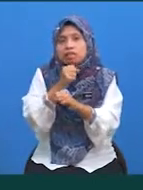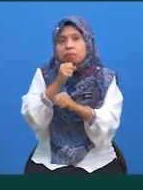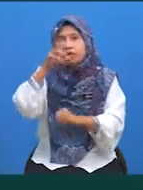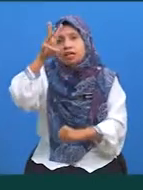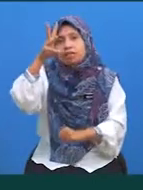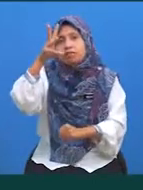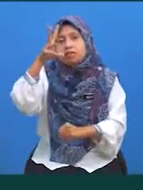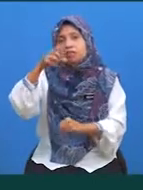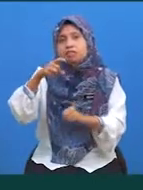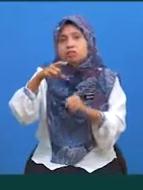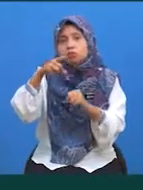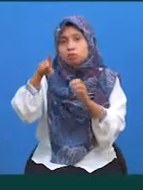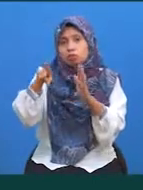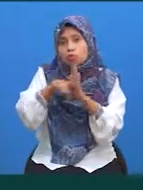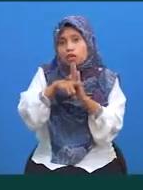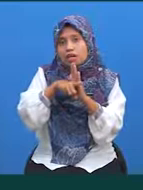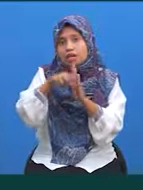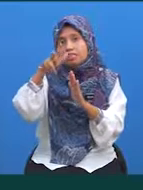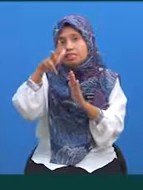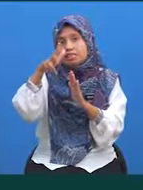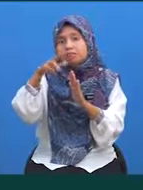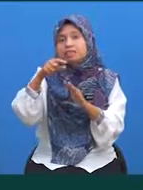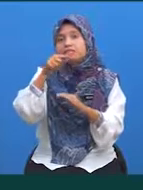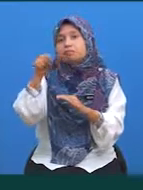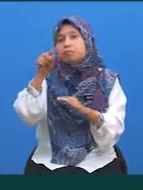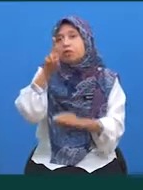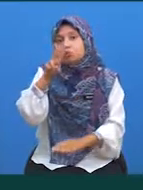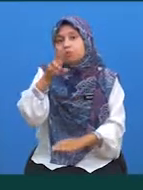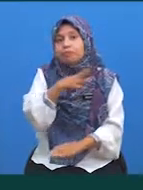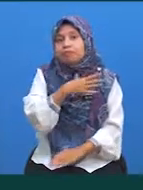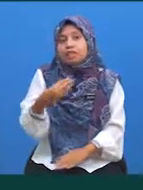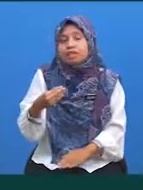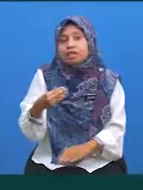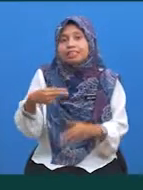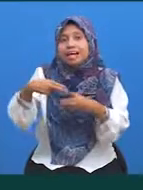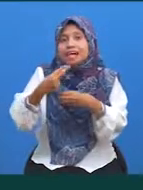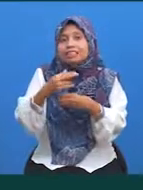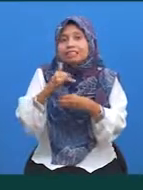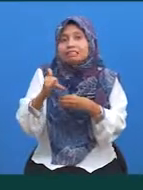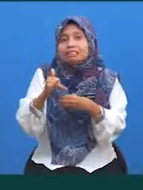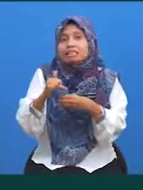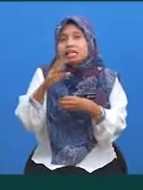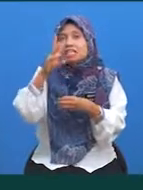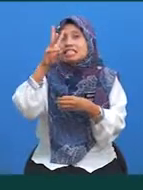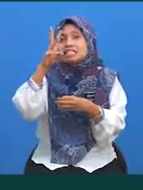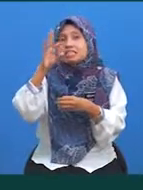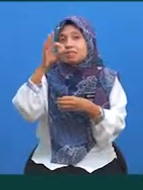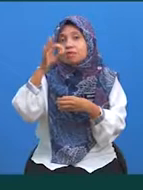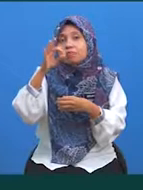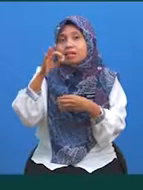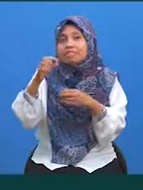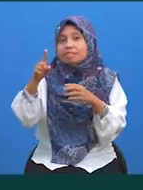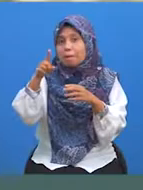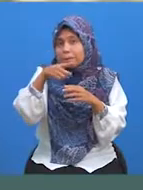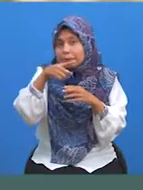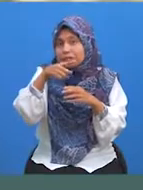tolak 13 per 2 Dan hasilnya ialah 19 per 2